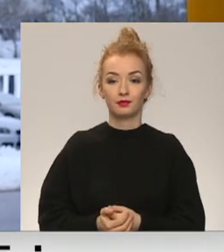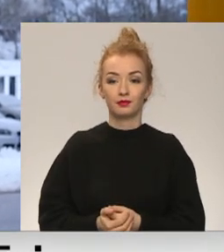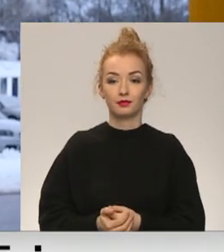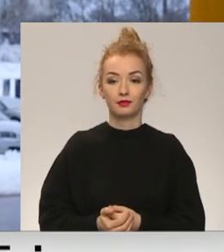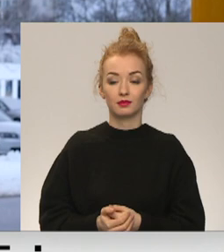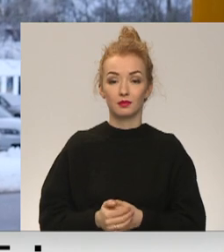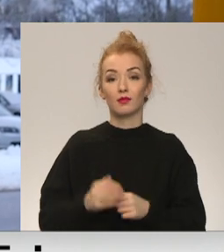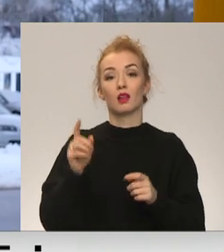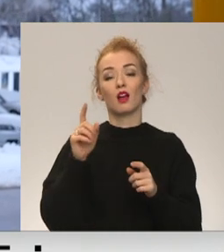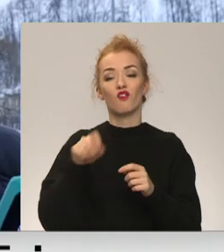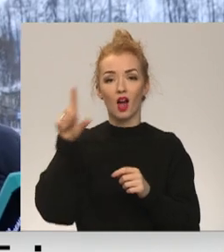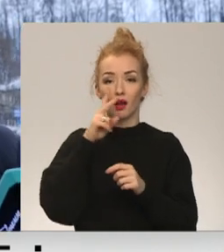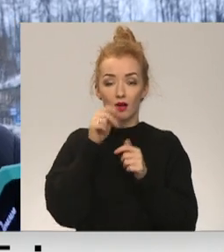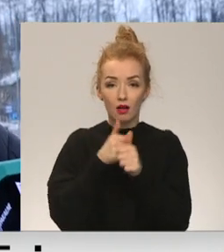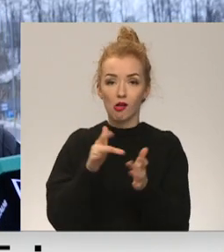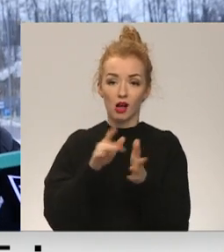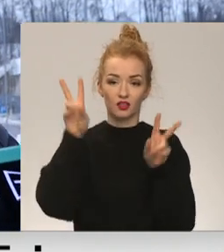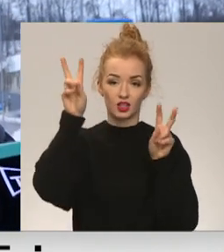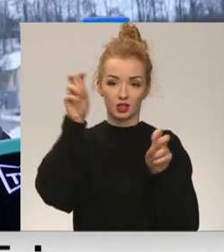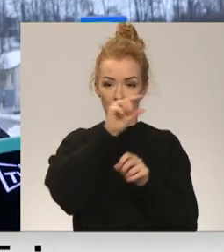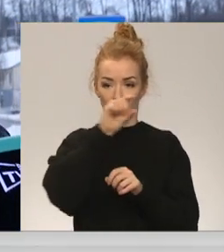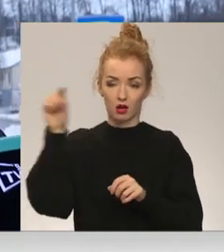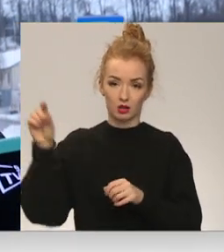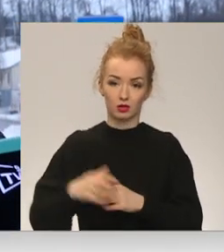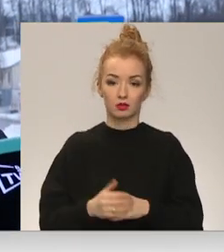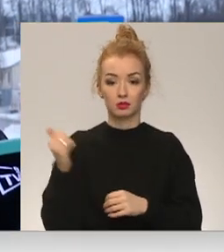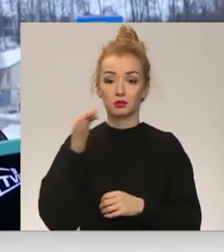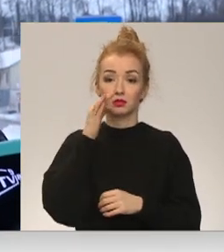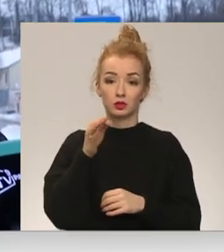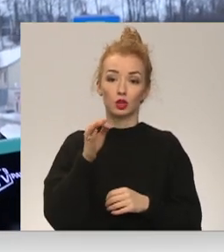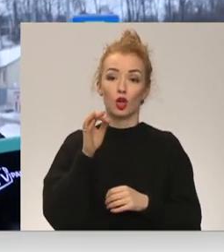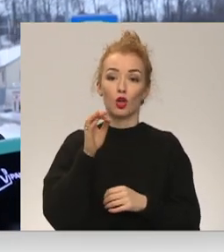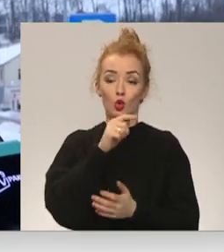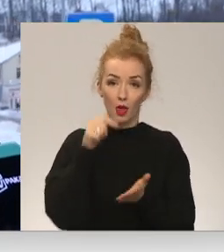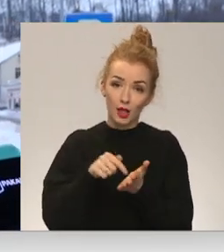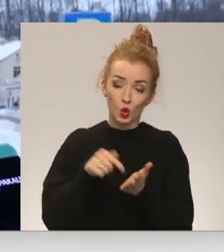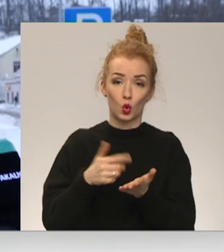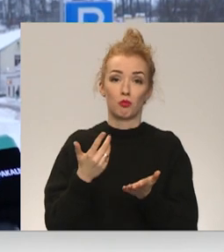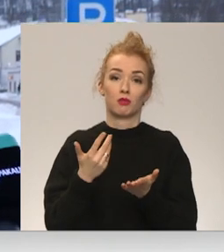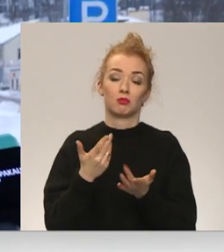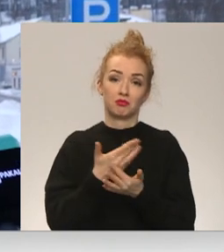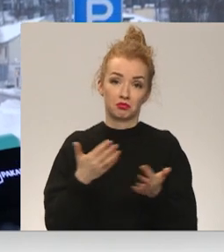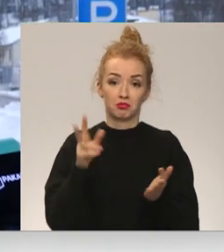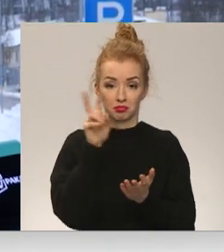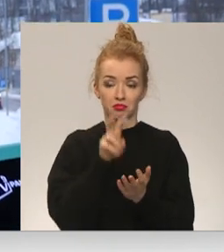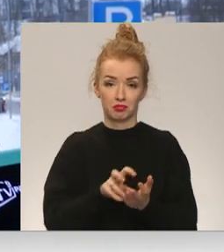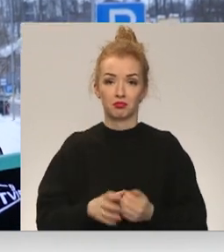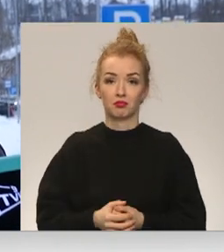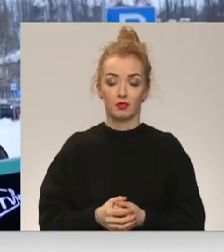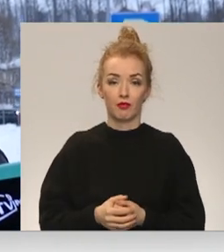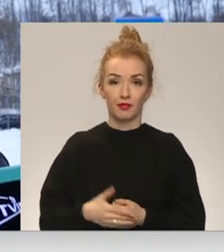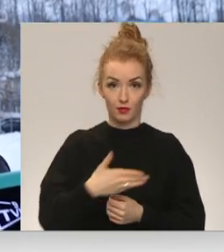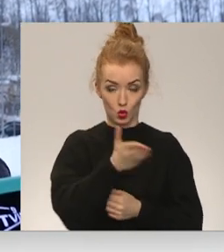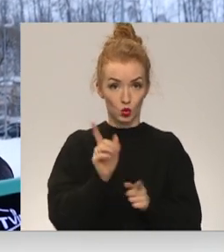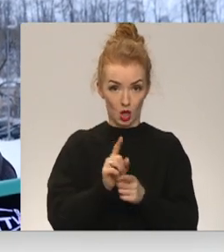Spēc virsrakstiem tīri. Pārtīk? Notikumi. Notikumi paskaidro. Tā viss. Un jūs